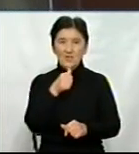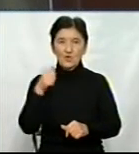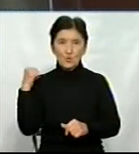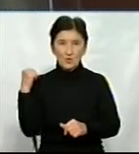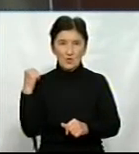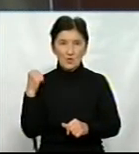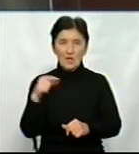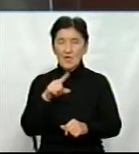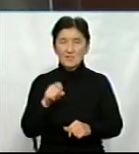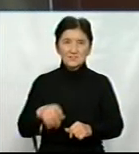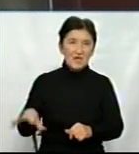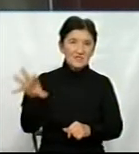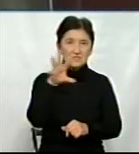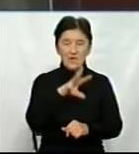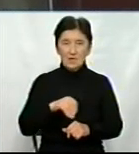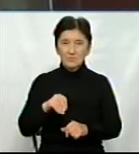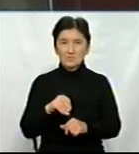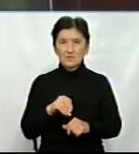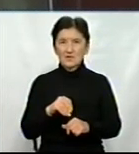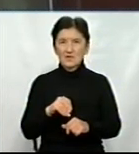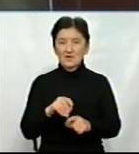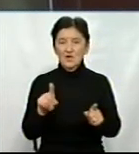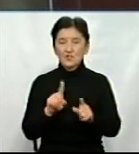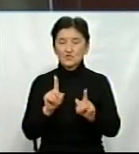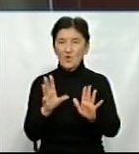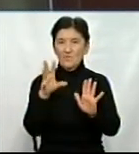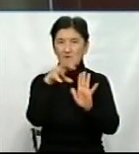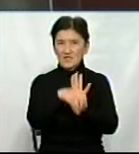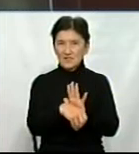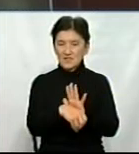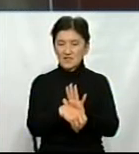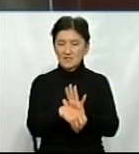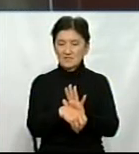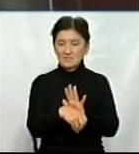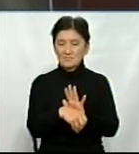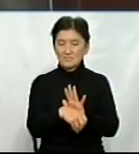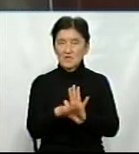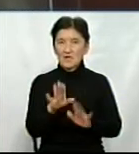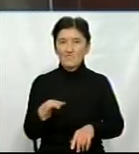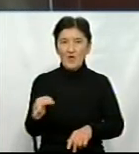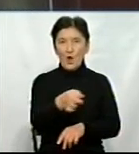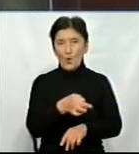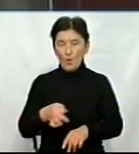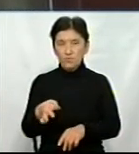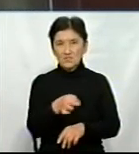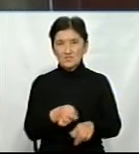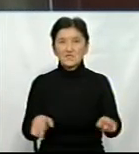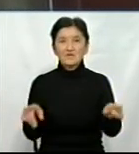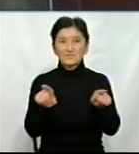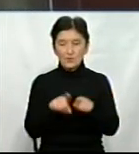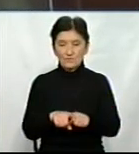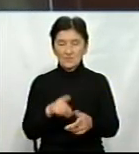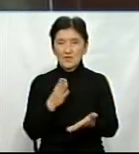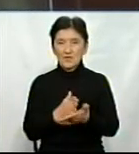нагольному обсязі всіх капітальних інвестицій, які вкладені в області, це все одно сягає